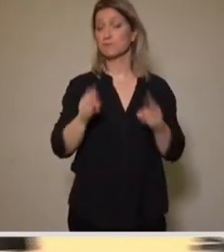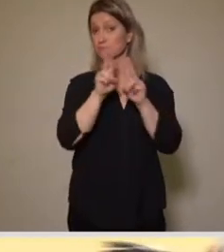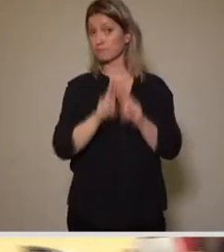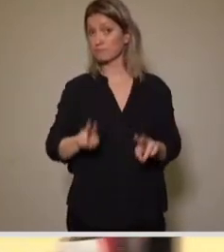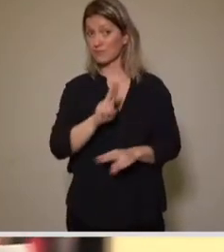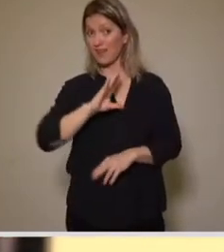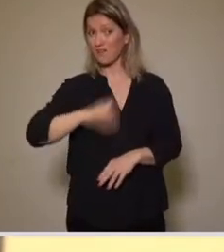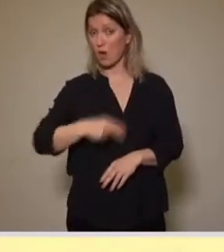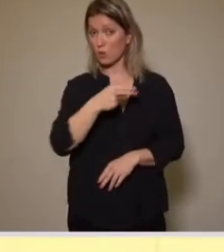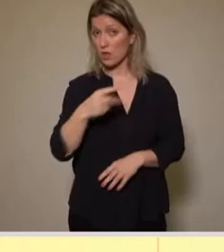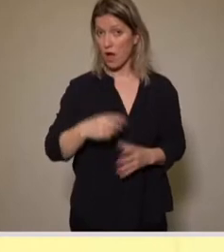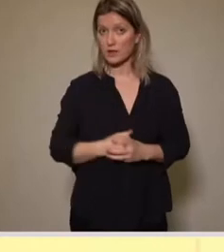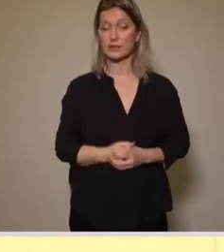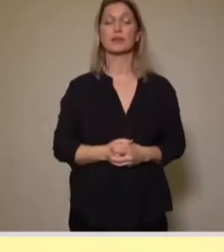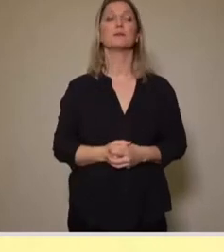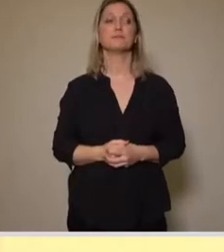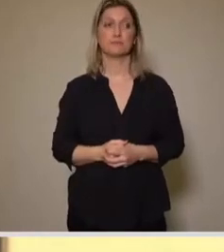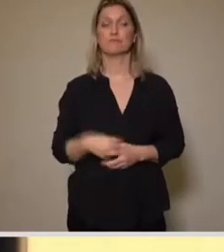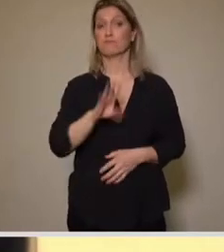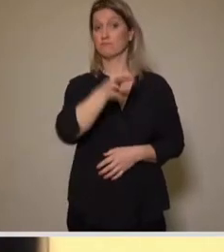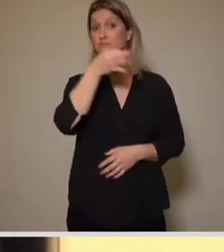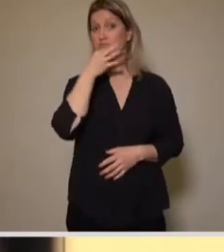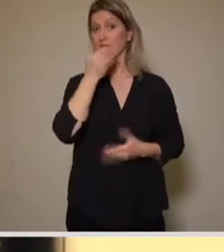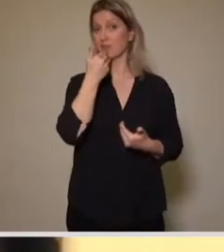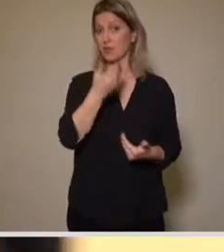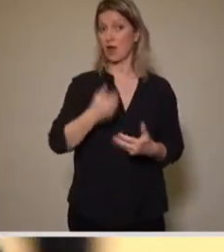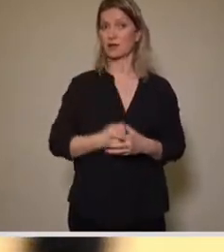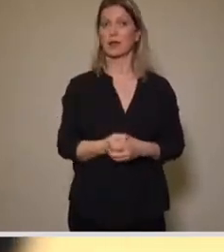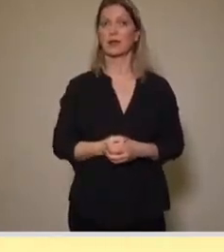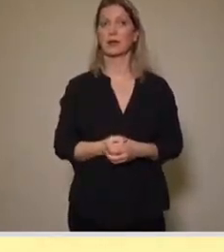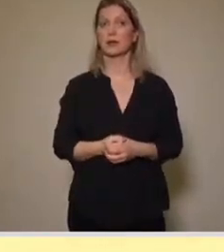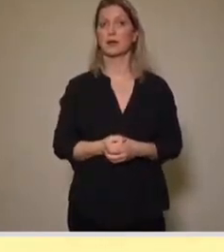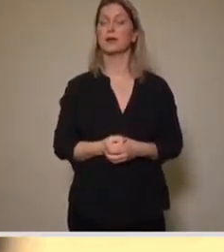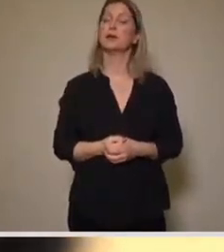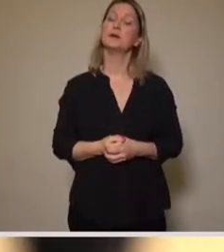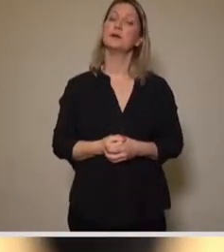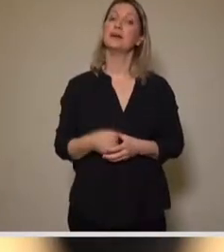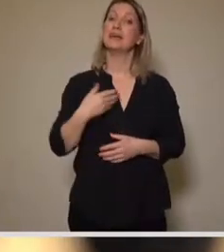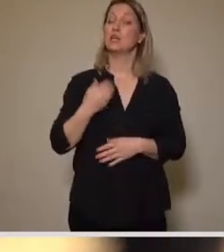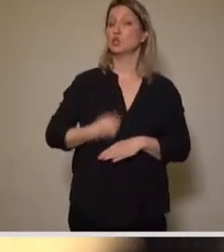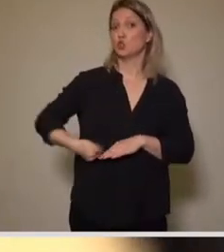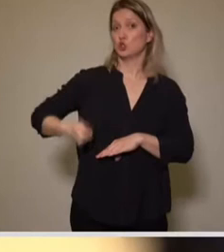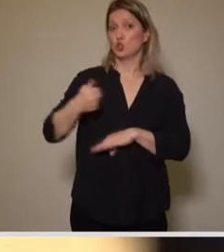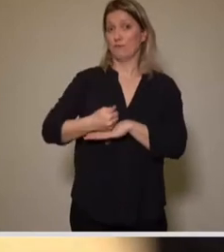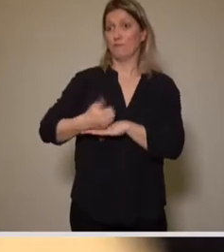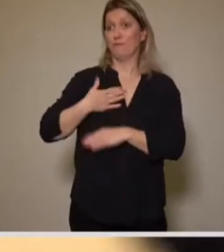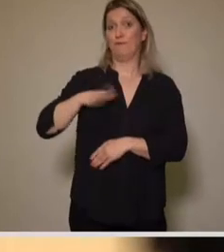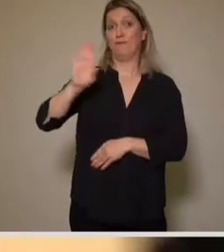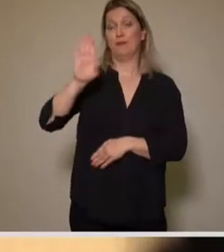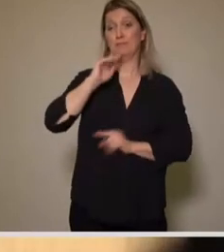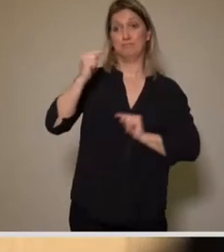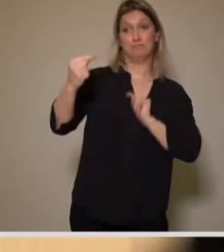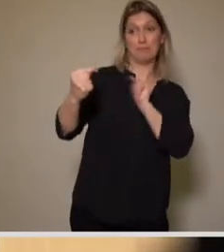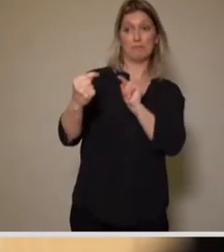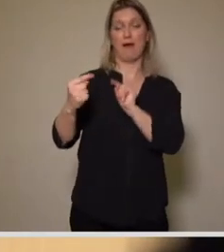Frau Dagen, danke für Ihre Anfrage. Ich widerspreche meinem Chef nur ungern, aber der